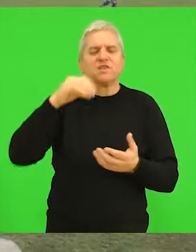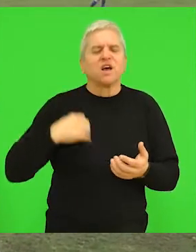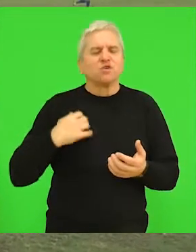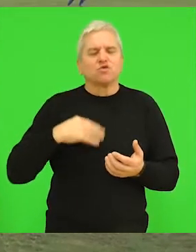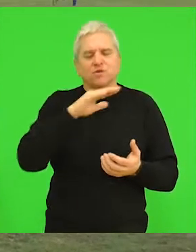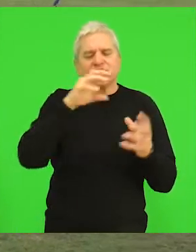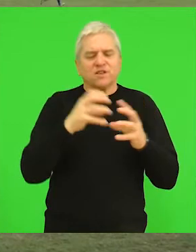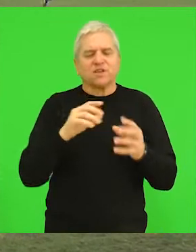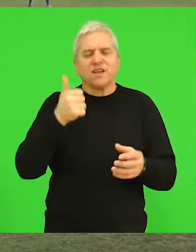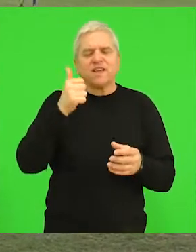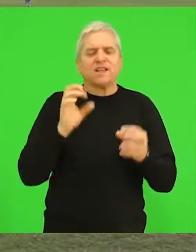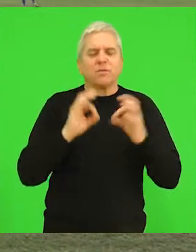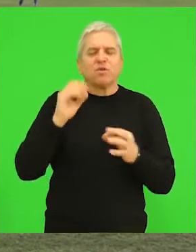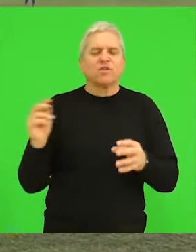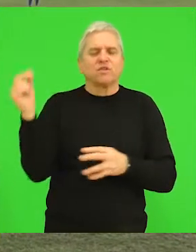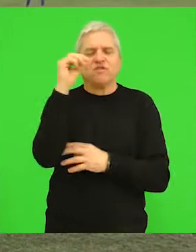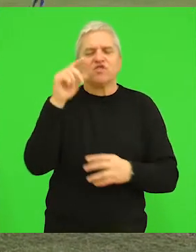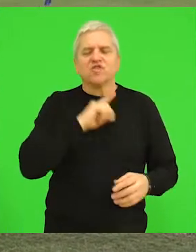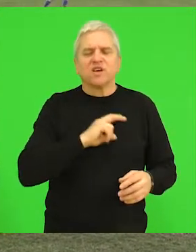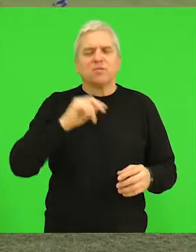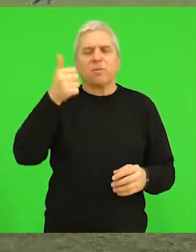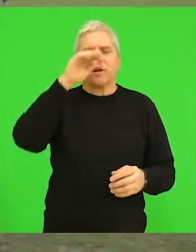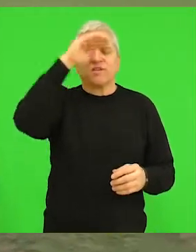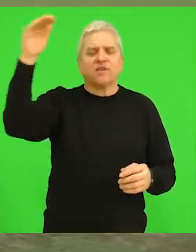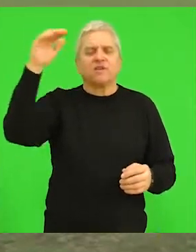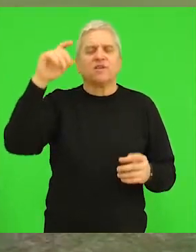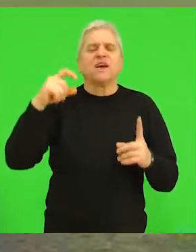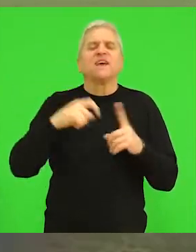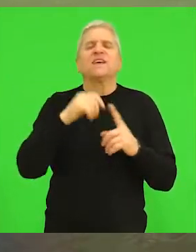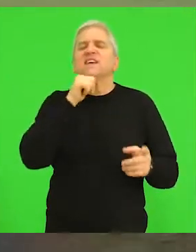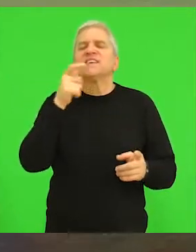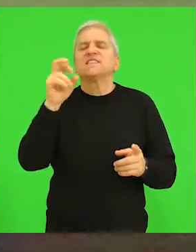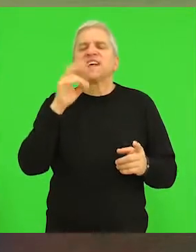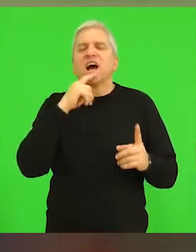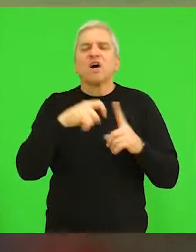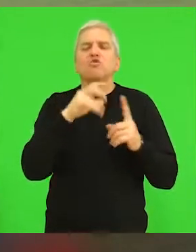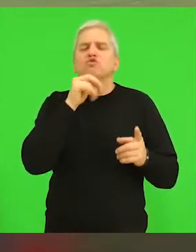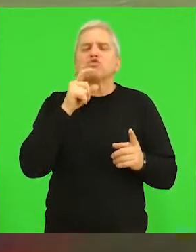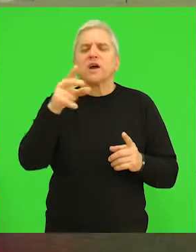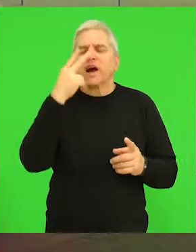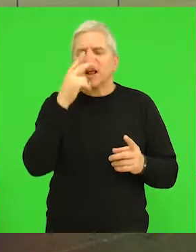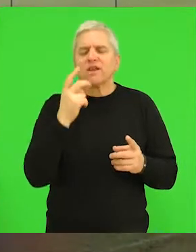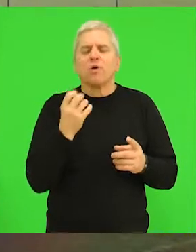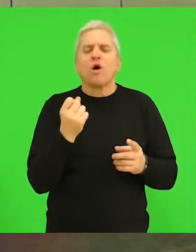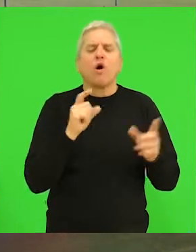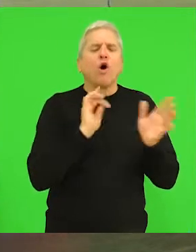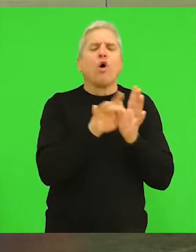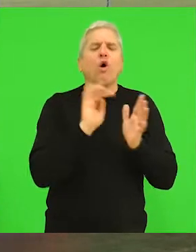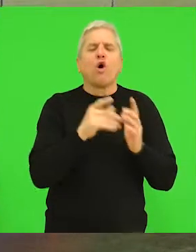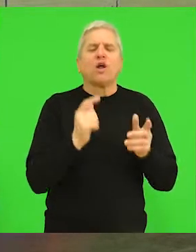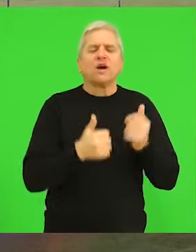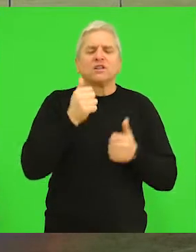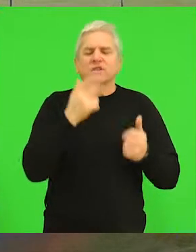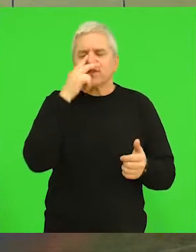futbalske lige Subotica dok samo bod više ima prvoplasirana ekipa iskre iz kucure ipak gledavši na gol razliku